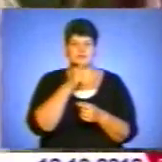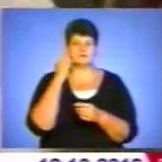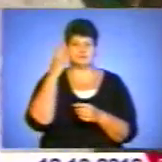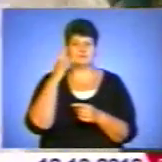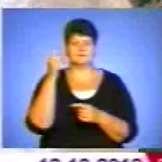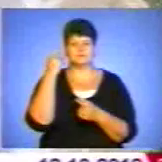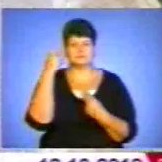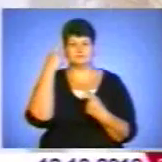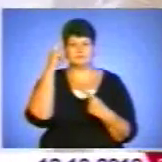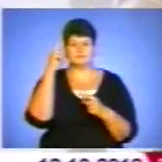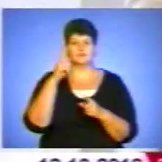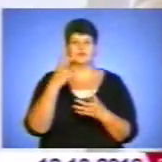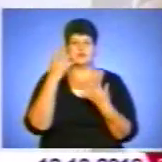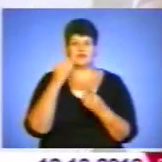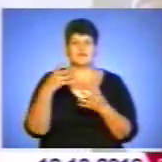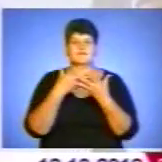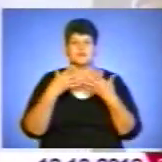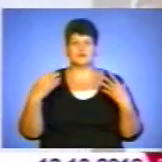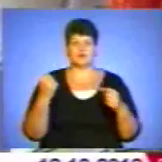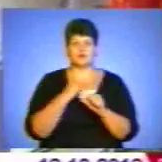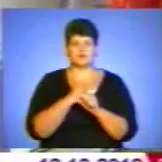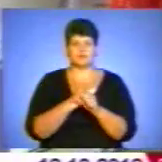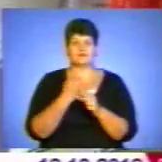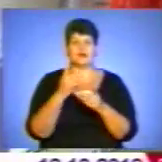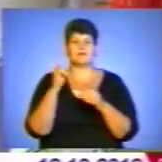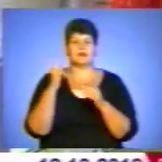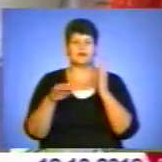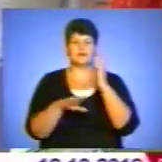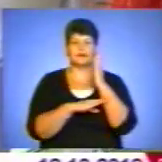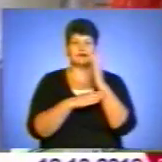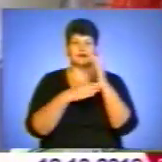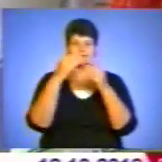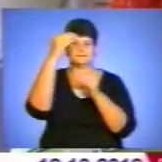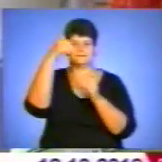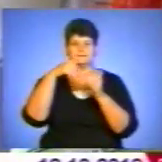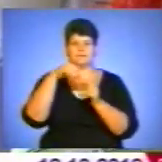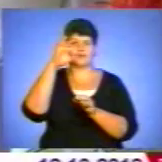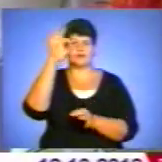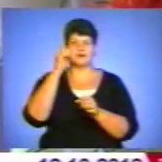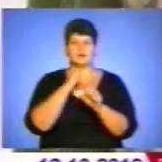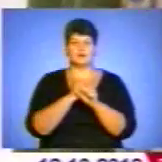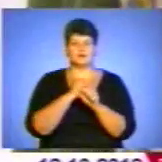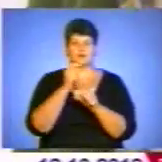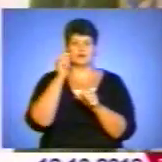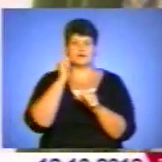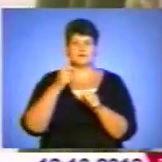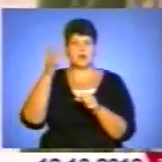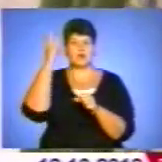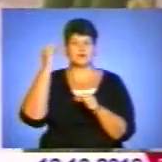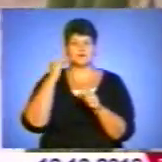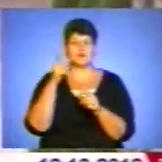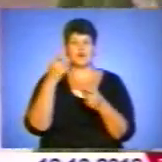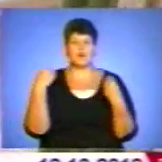У тернопільської мотанки велетня – дерев'яний каркас, виготовлений українськими реєстровими козаками. В її одязі